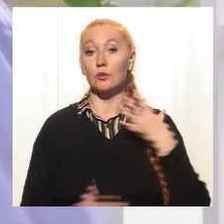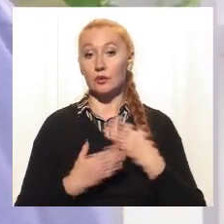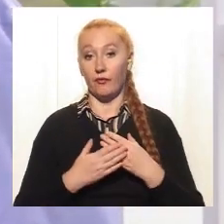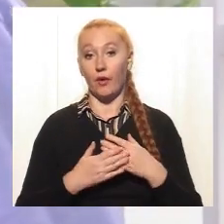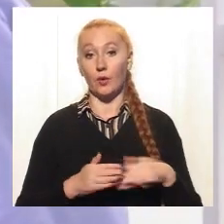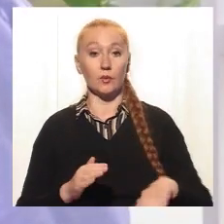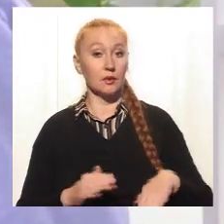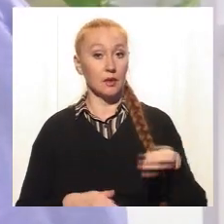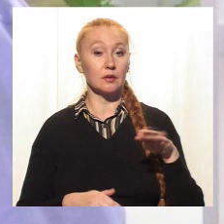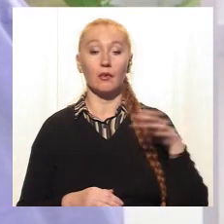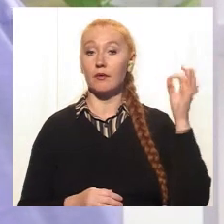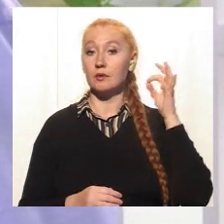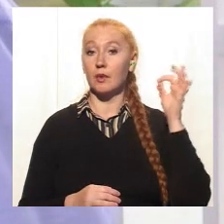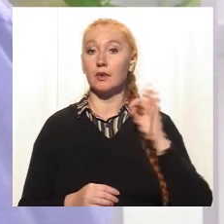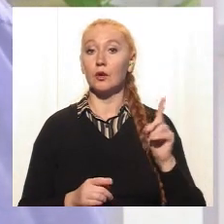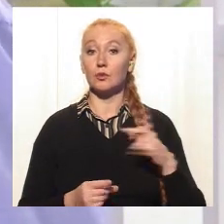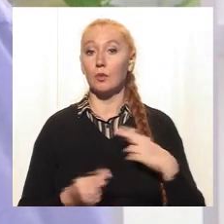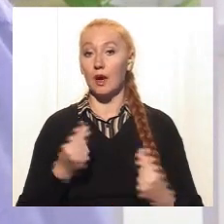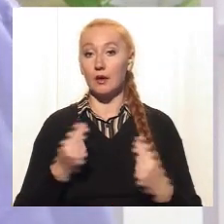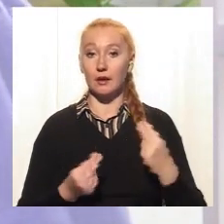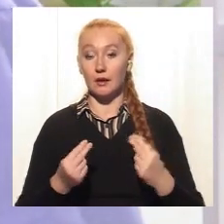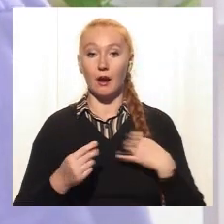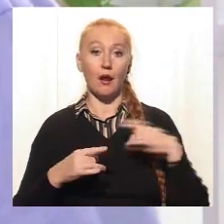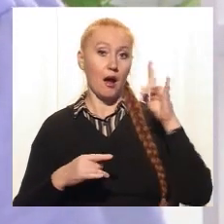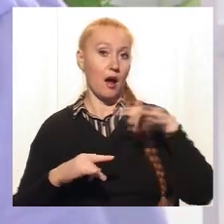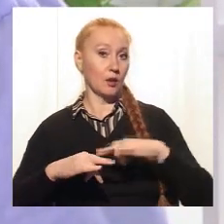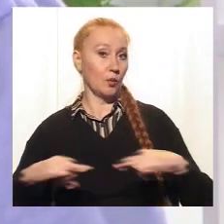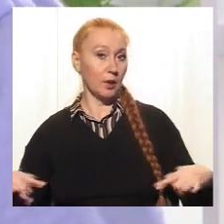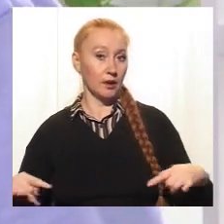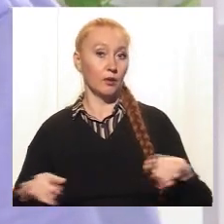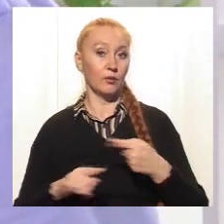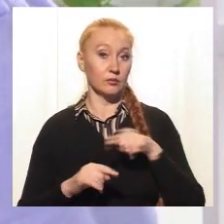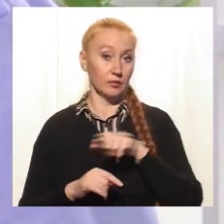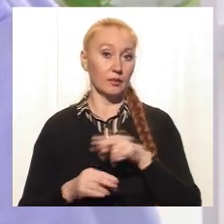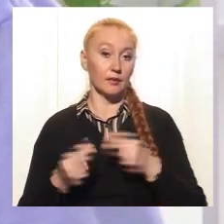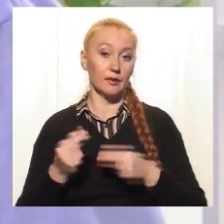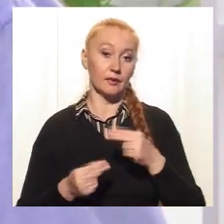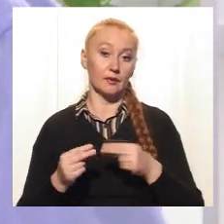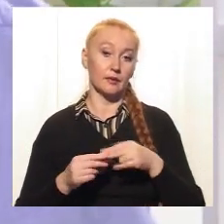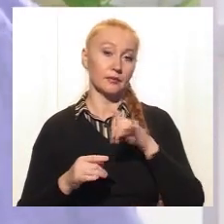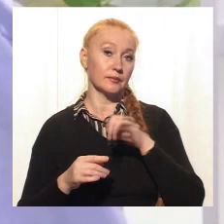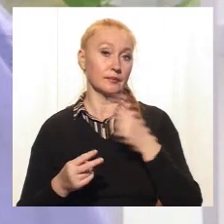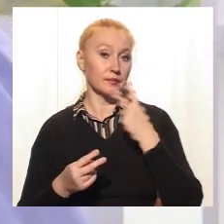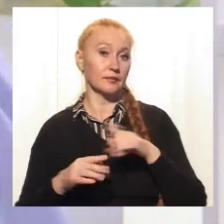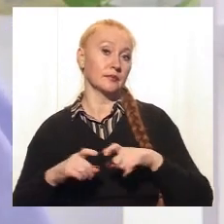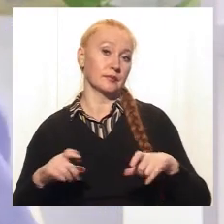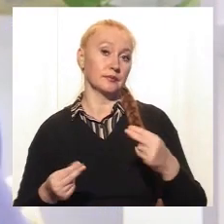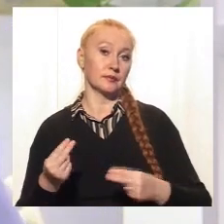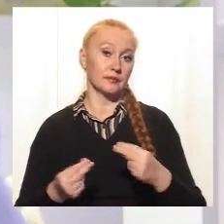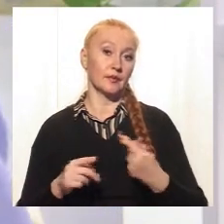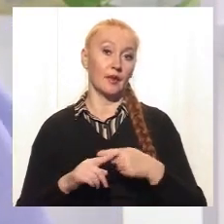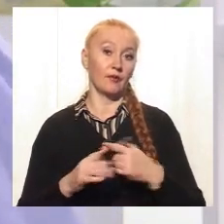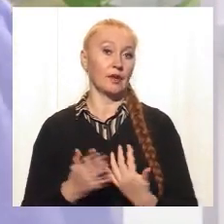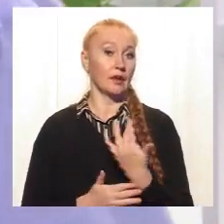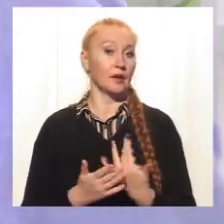вспоминали о тому, що гралися ми на подоконниках, якраз в